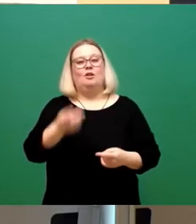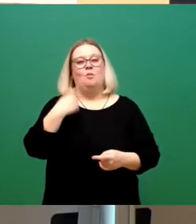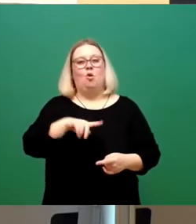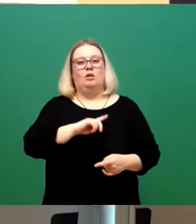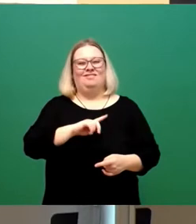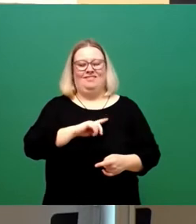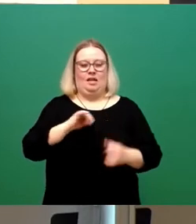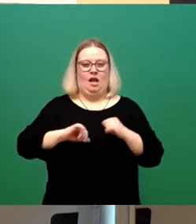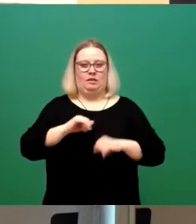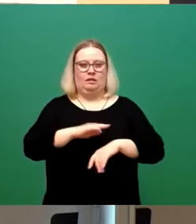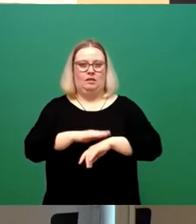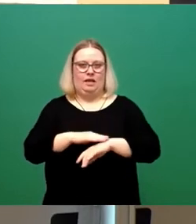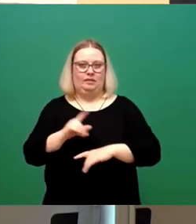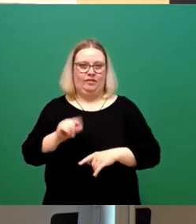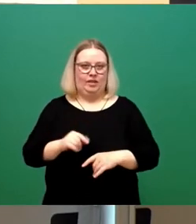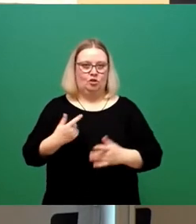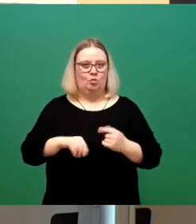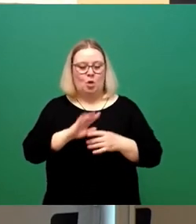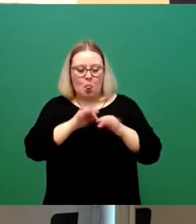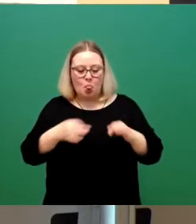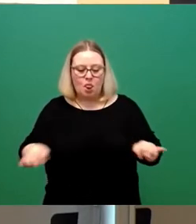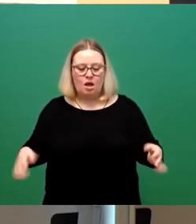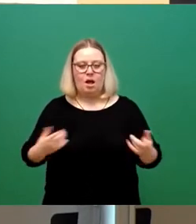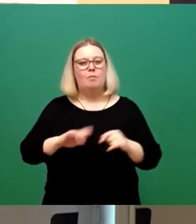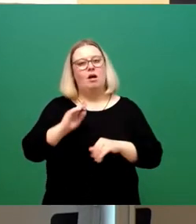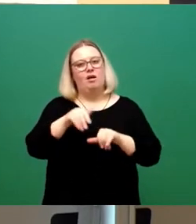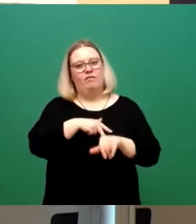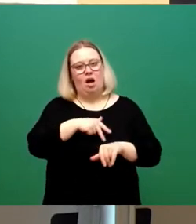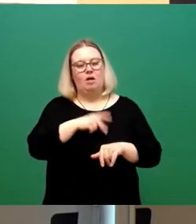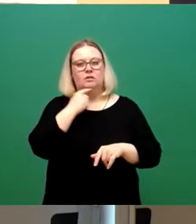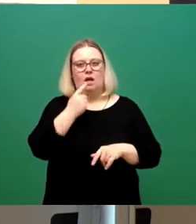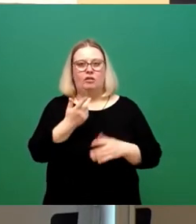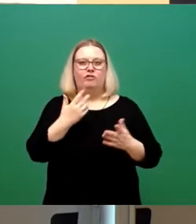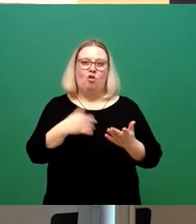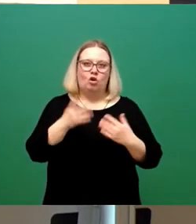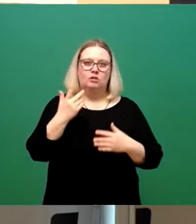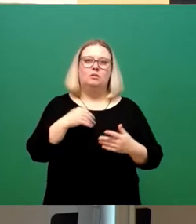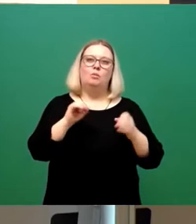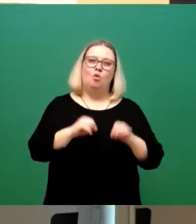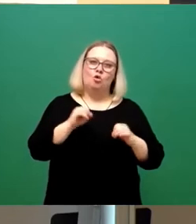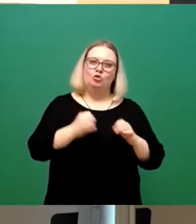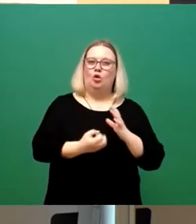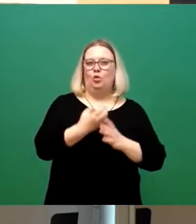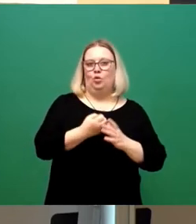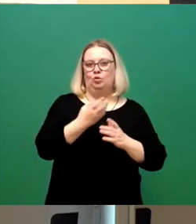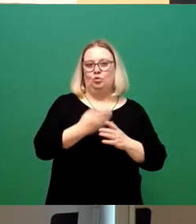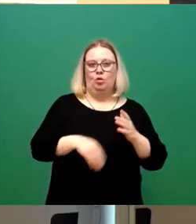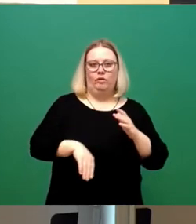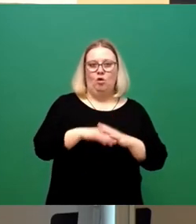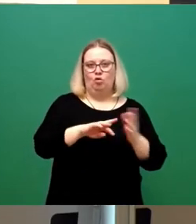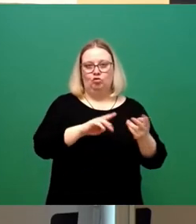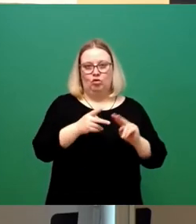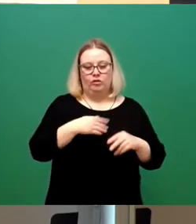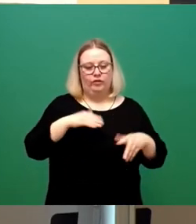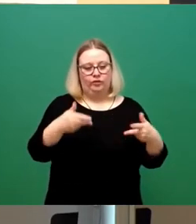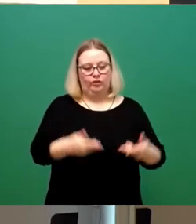wenig Zeit, das Ganze zu zerpflücken, aber nur so viel. Das Spektrum reicht hier von möglicherweise kulturvollen Gendern auf unseren Friedhöfen,